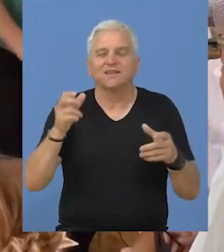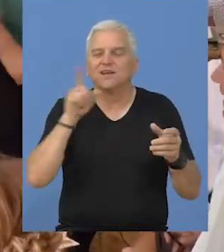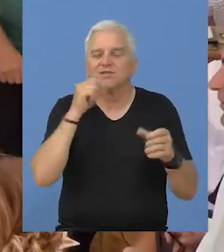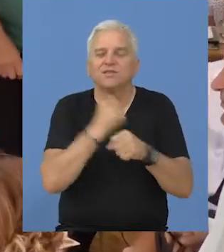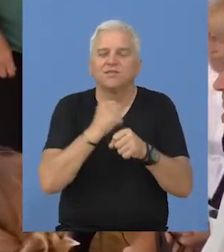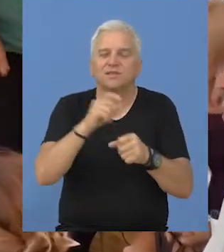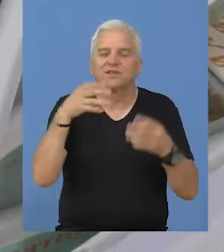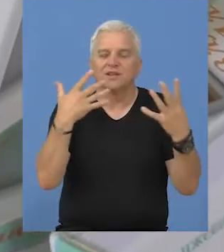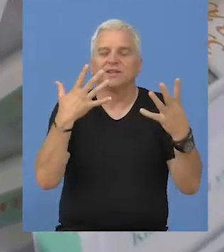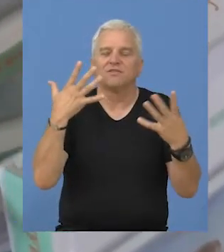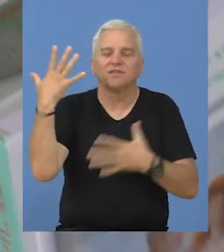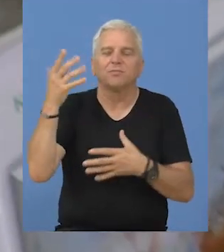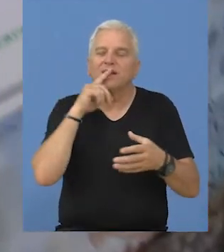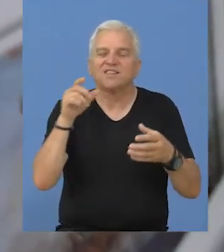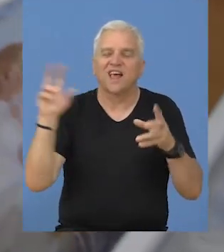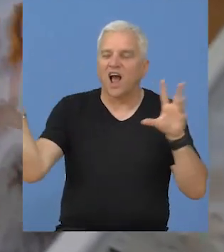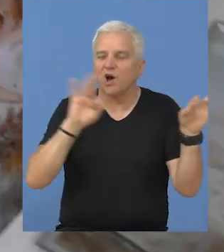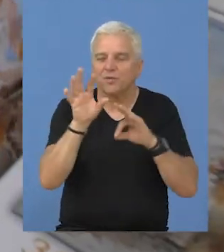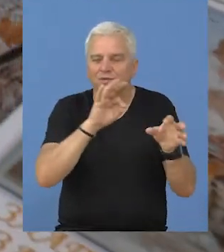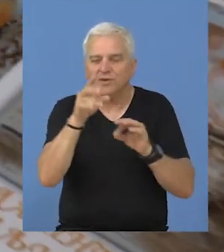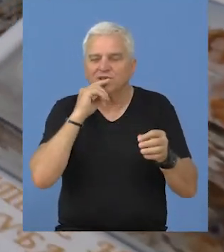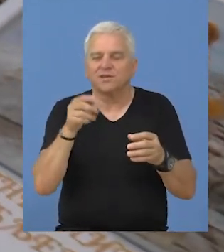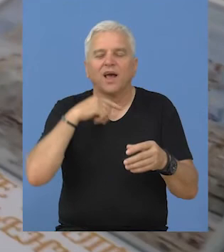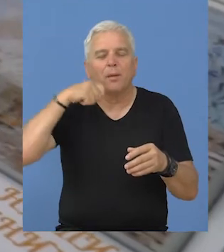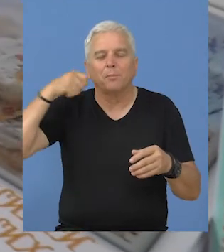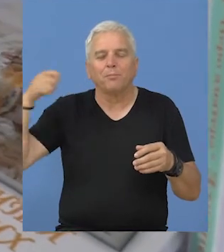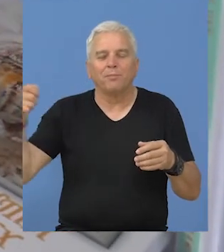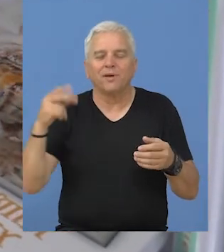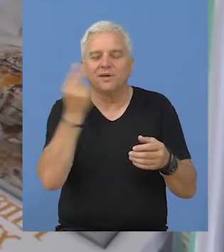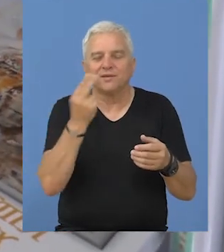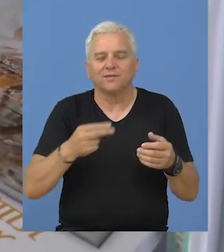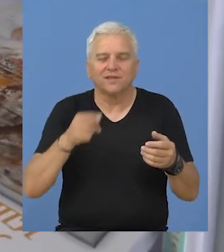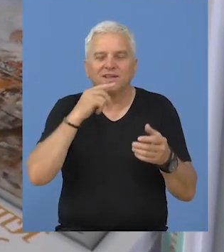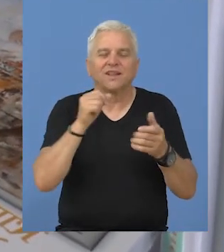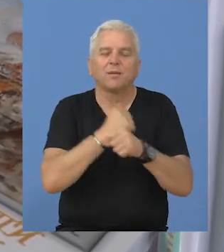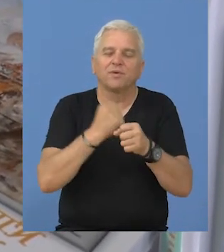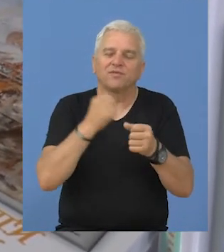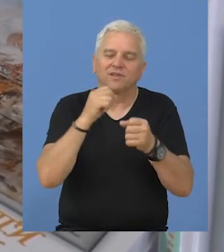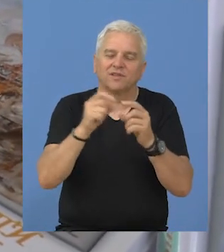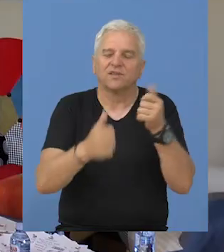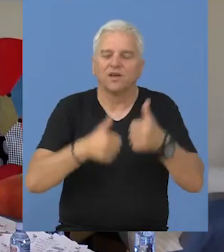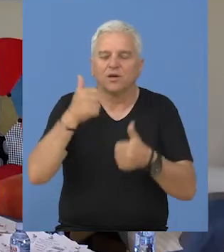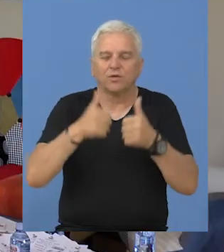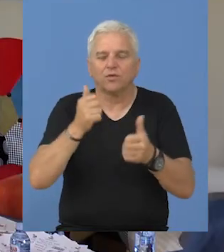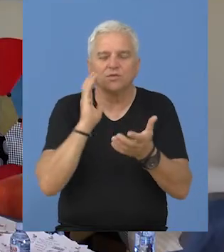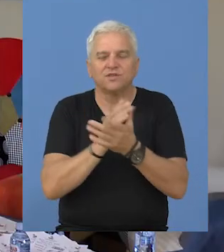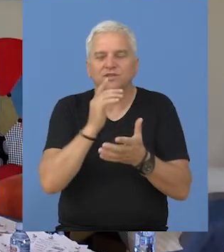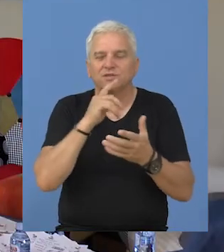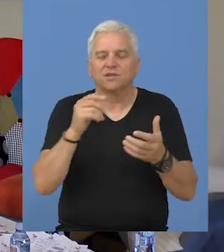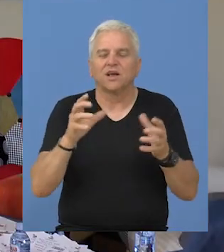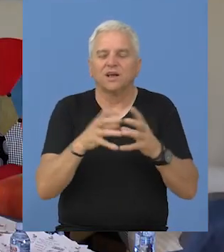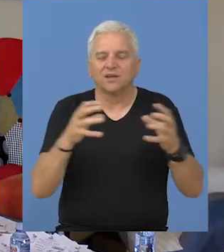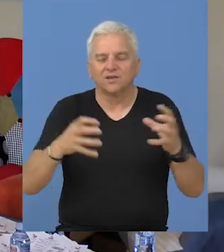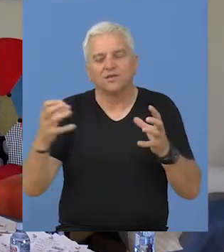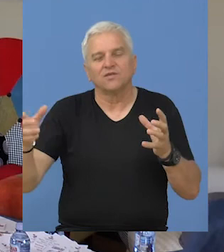mlade, nju čine radovi 95 autora. Zastupljene su pesme, likovna i prozna dela. Konkurs je